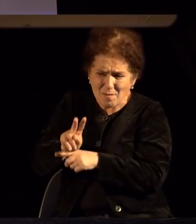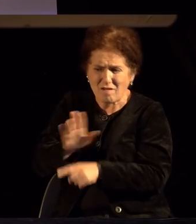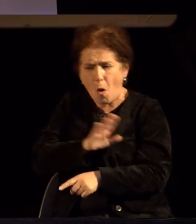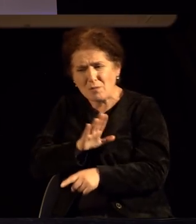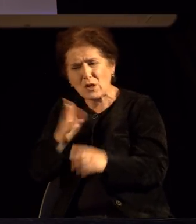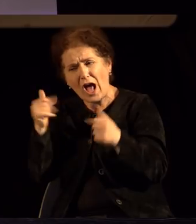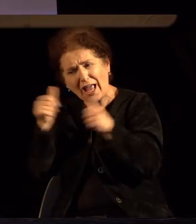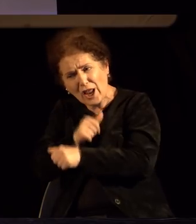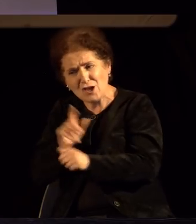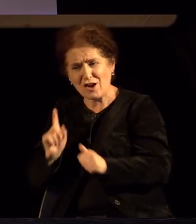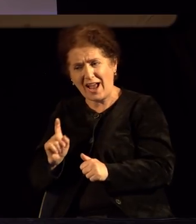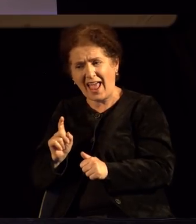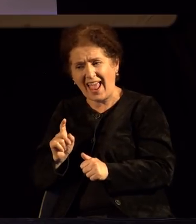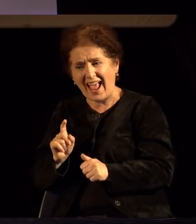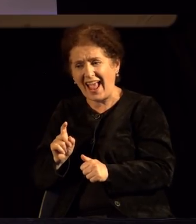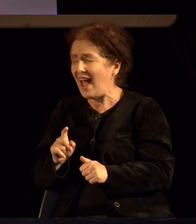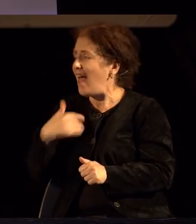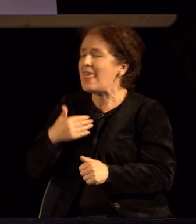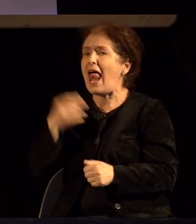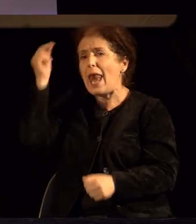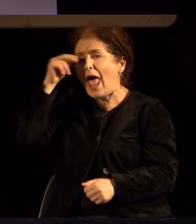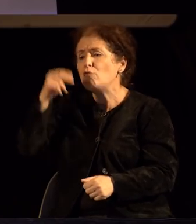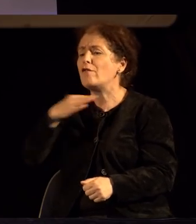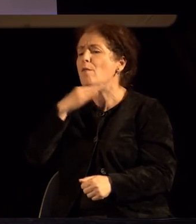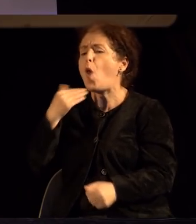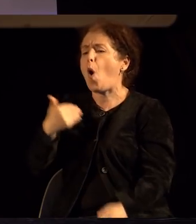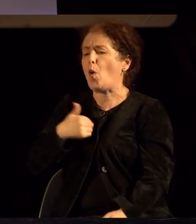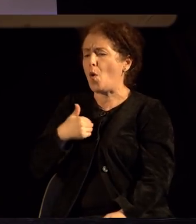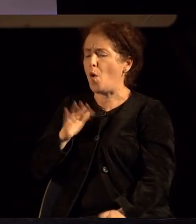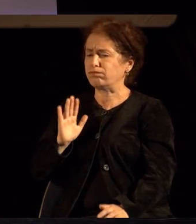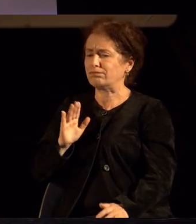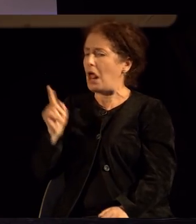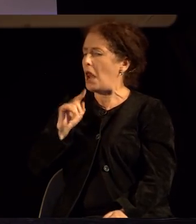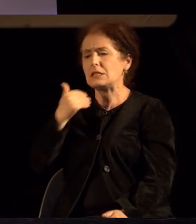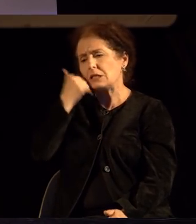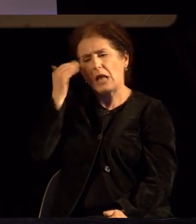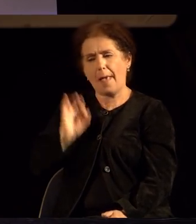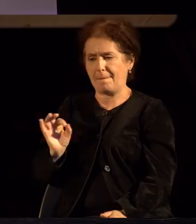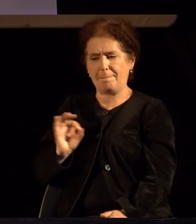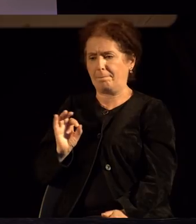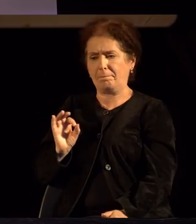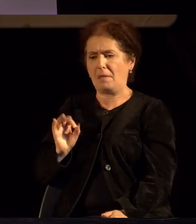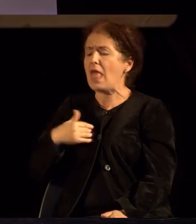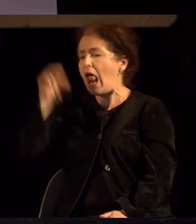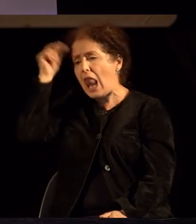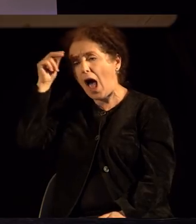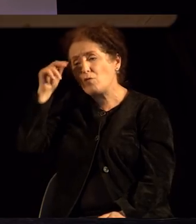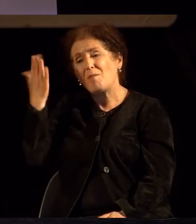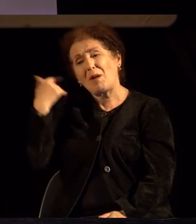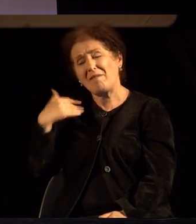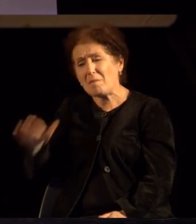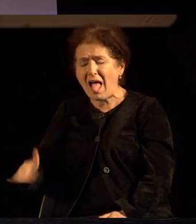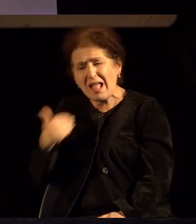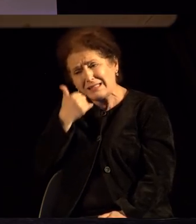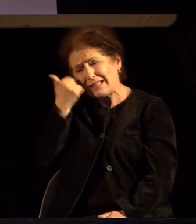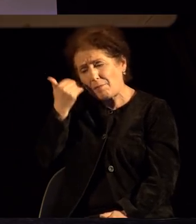Научив многу за себе. Научив да не се срамам од ништо. Научив, сега